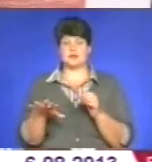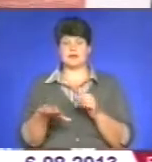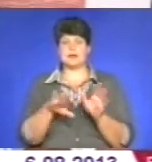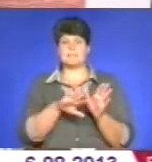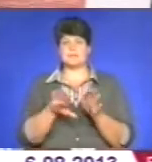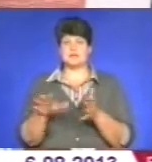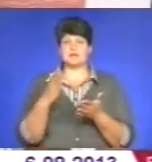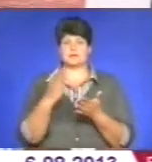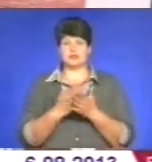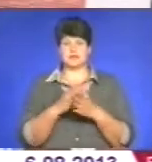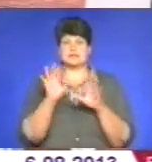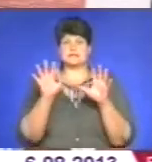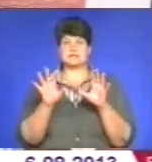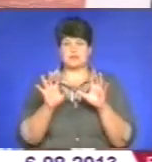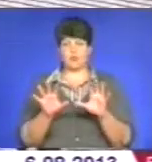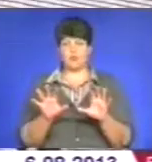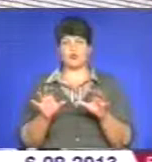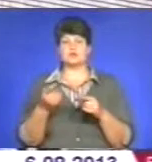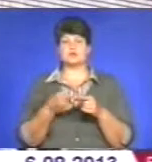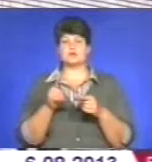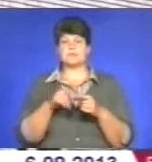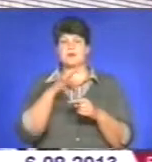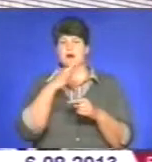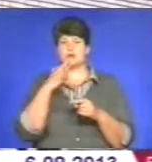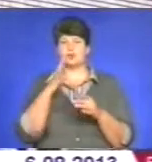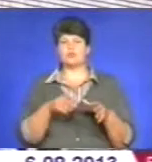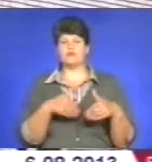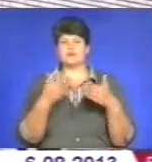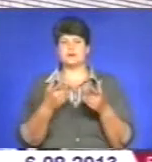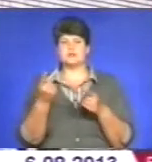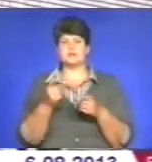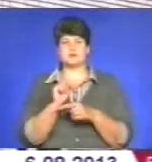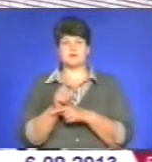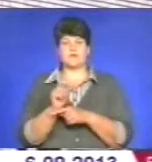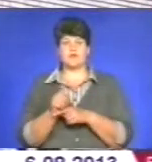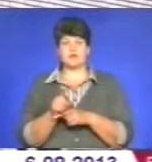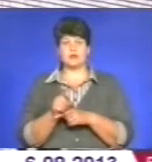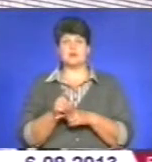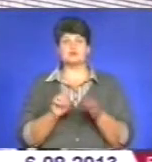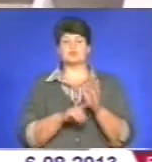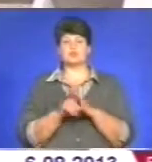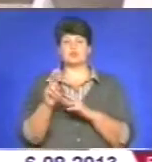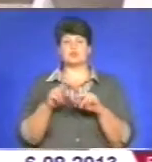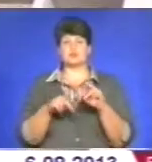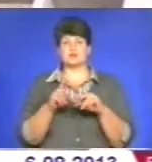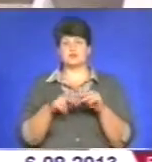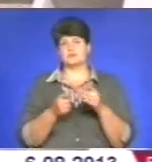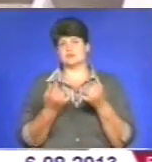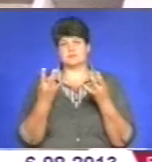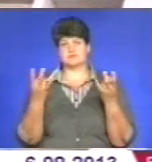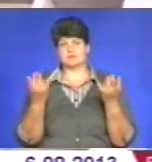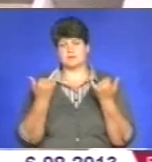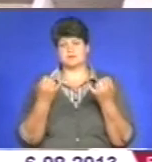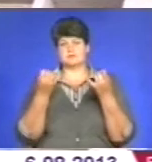закону про врегулювання містобудівної діяльності багато повноважень перейшли до замовника. Розпочати будівництво стало простіше,